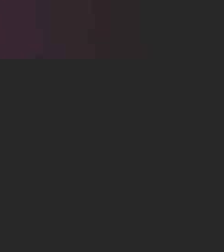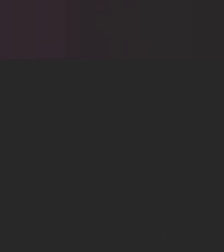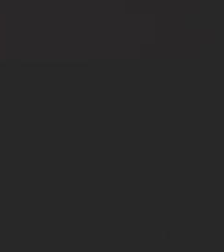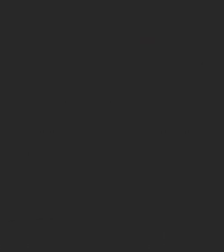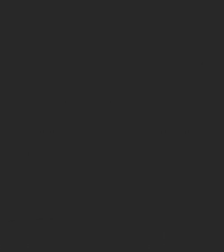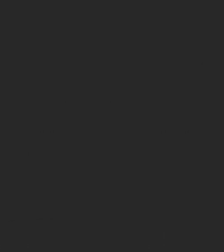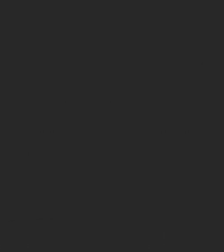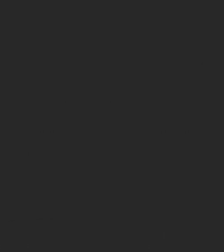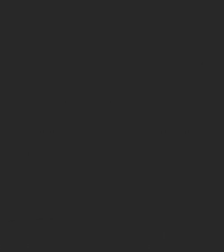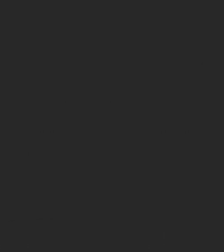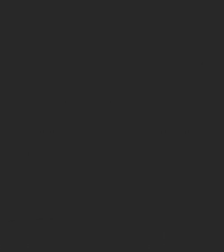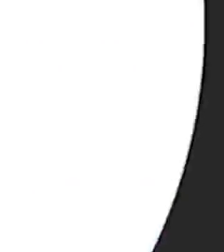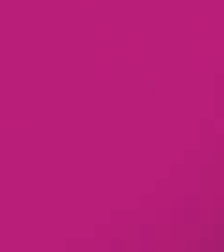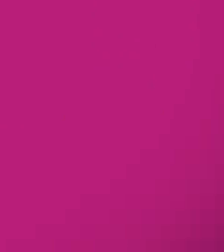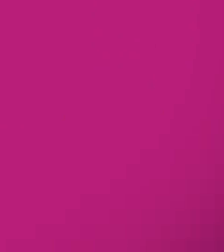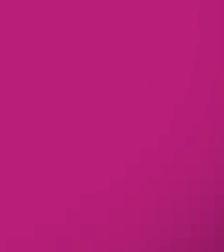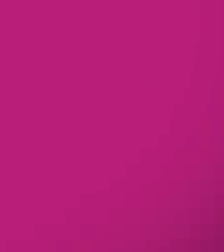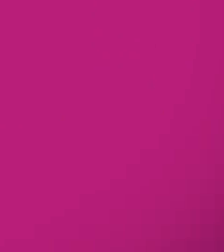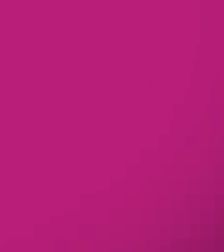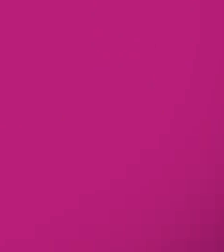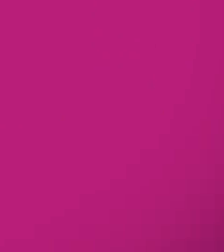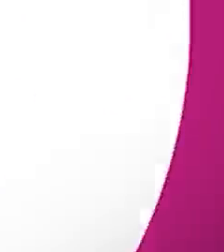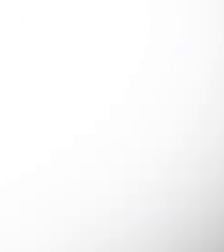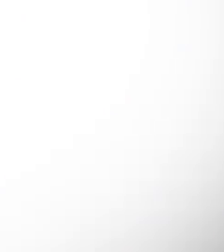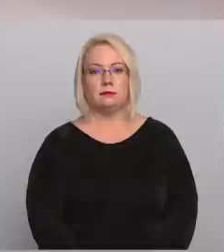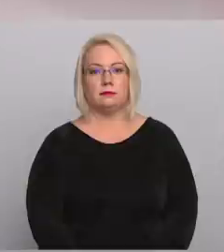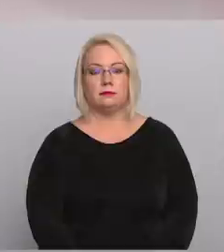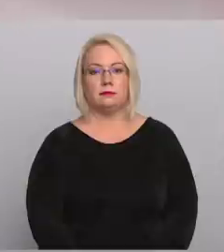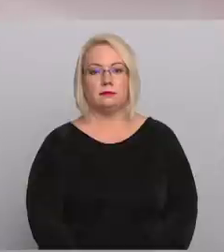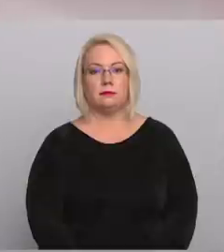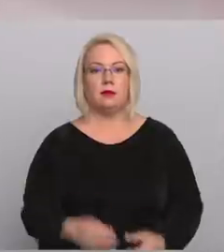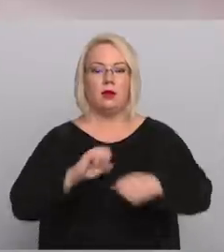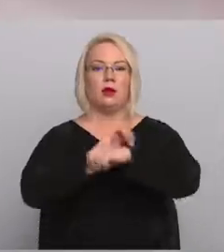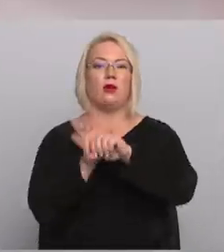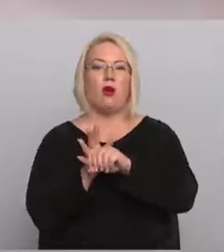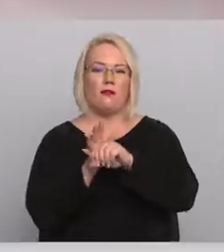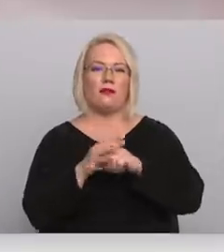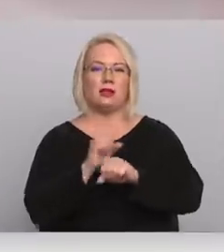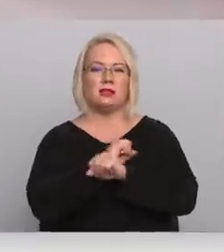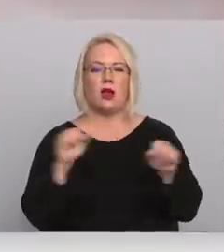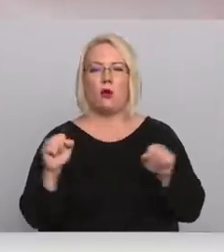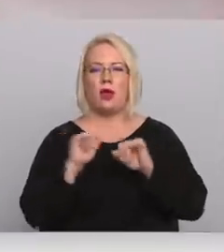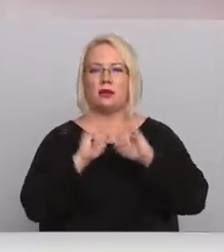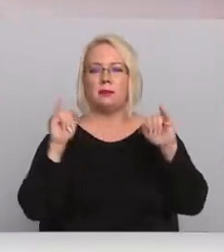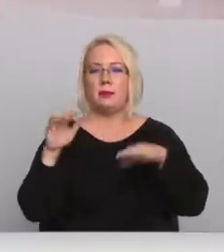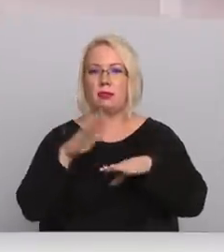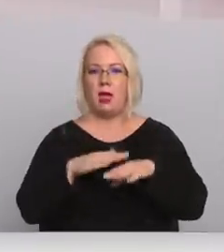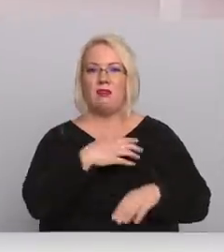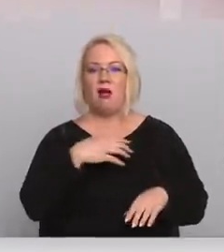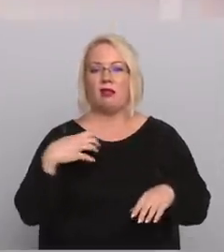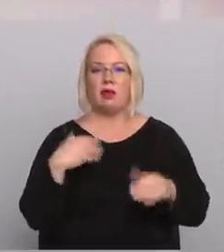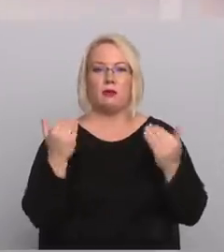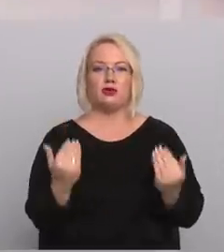Re, visi ēters ir te! Covid-19 straujās izplatības dēļ valdība